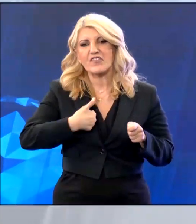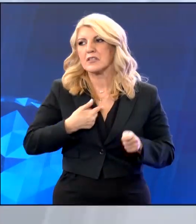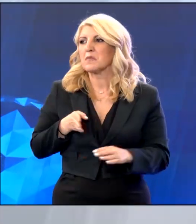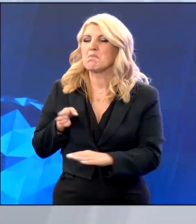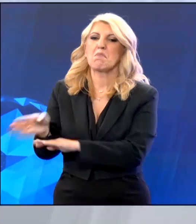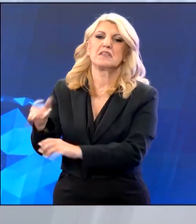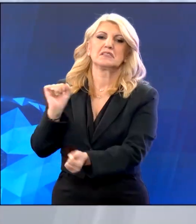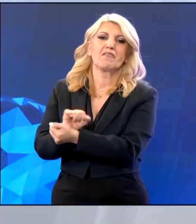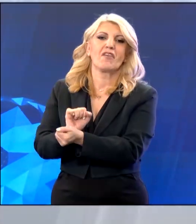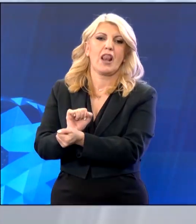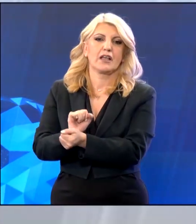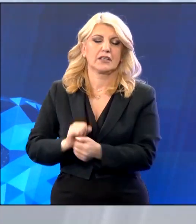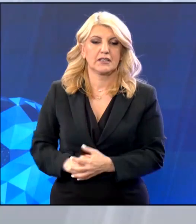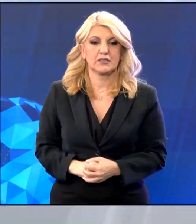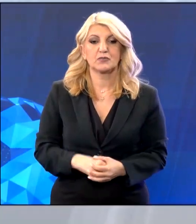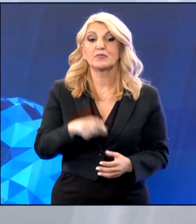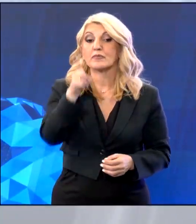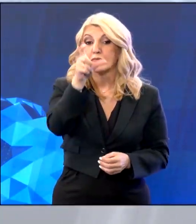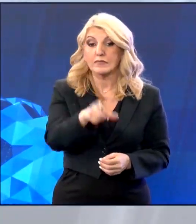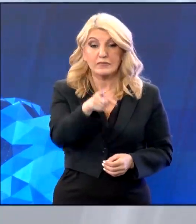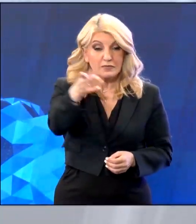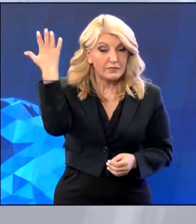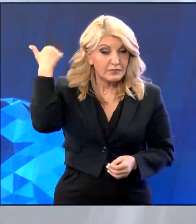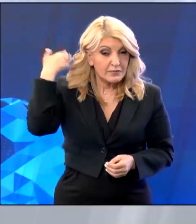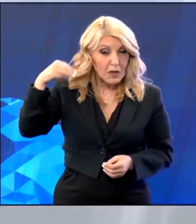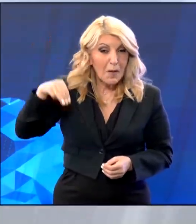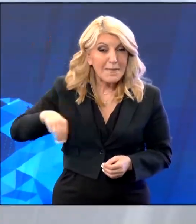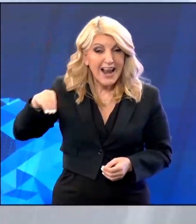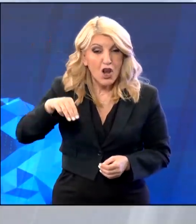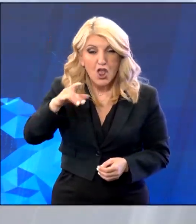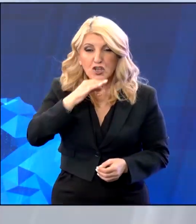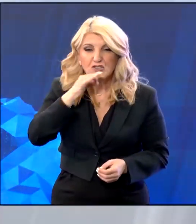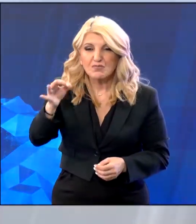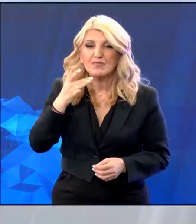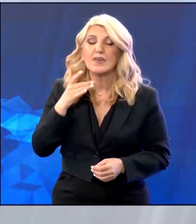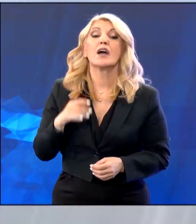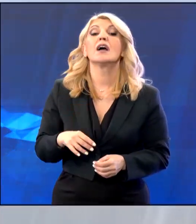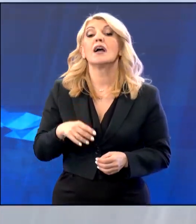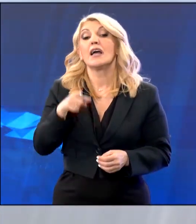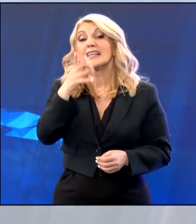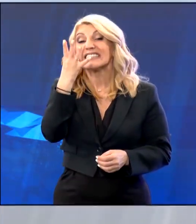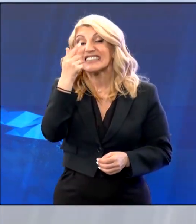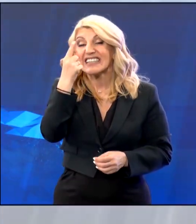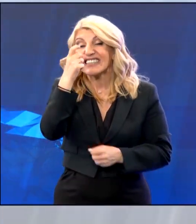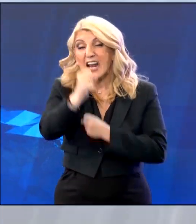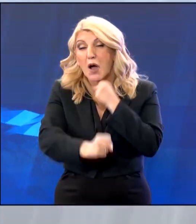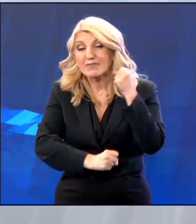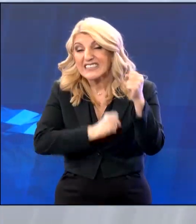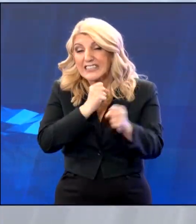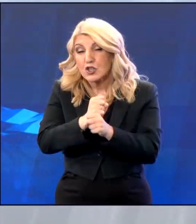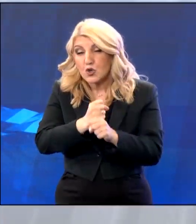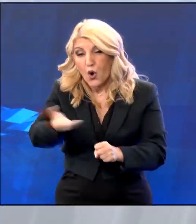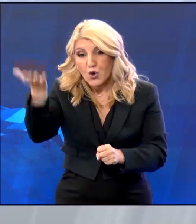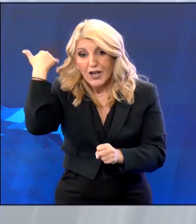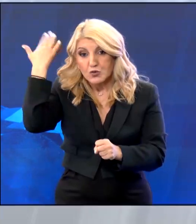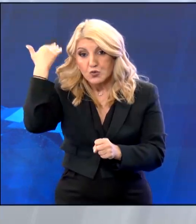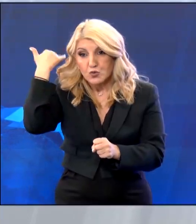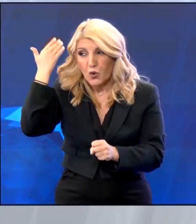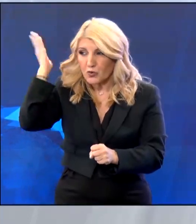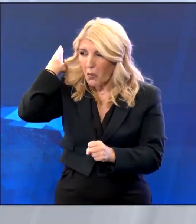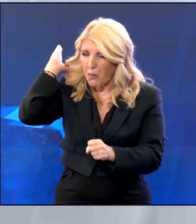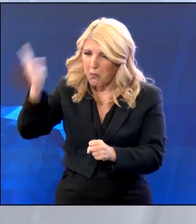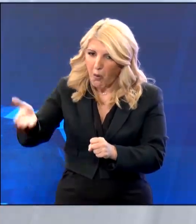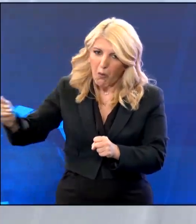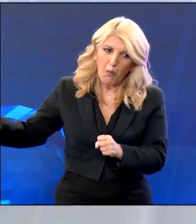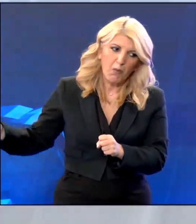αποτελεί εγκληματική... Τέσσερις ήμιση χρόνια μετά την έκδοση της απόφασης του Τουριμελού Σεφετίου